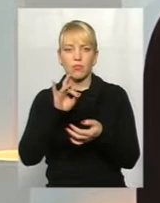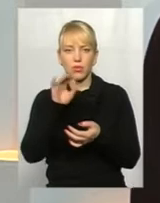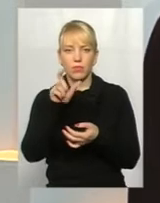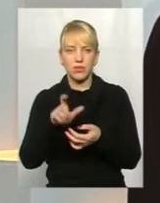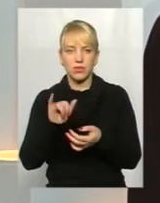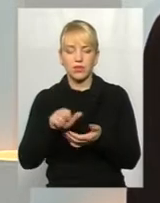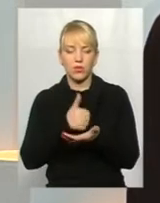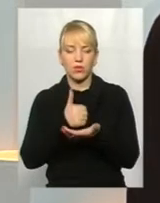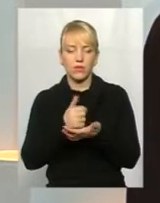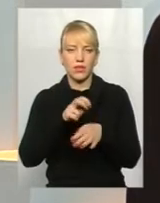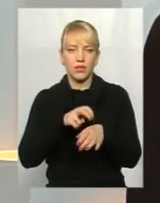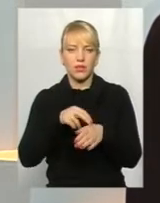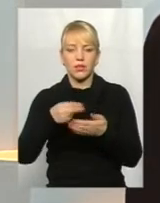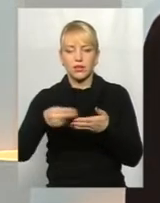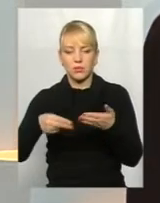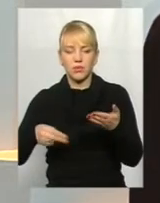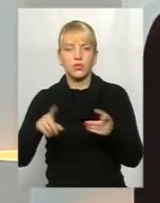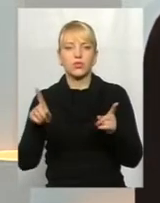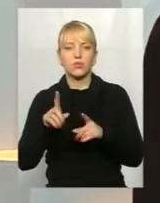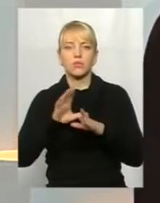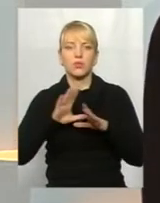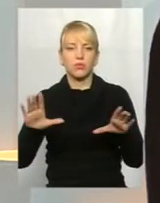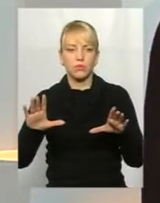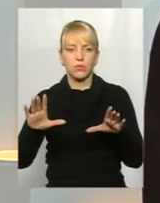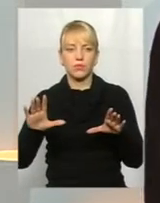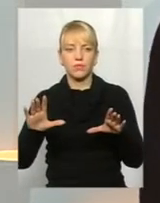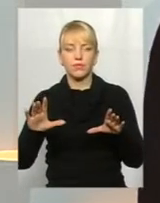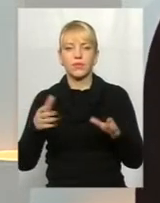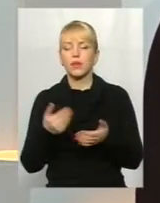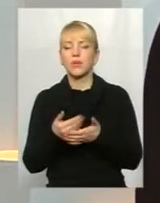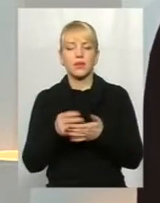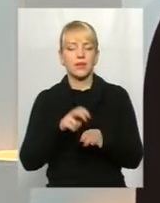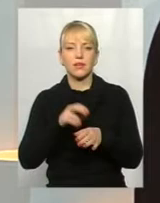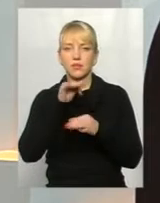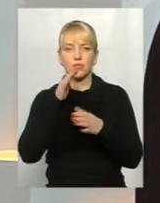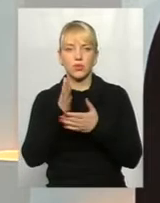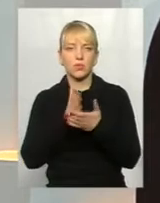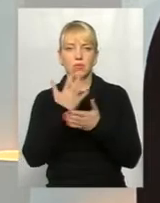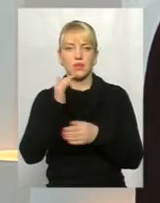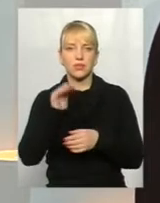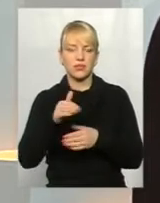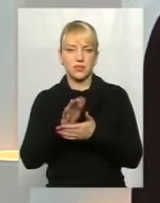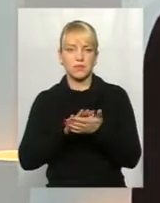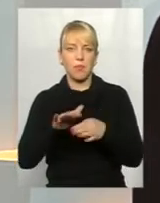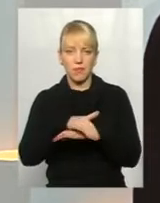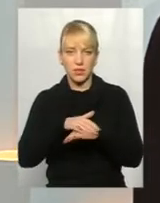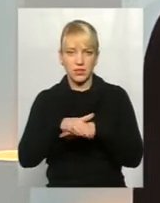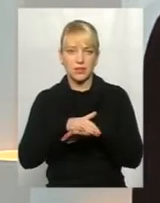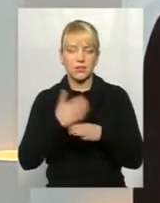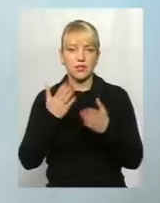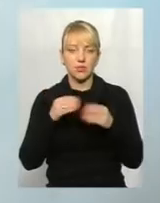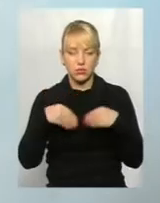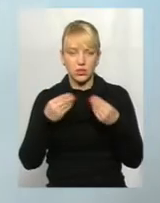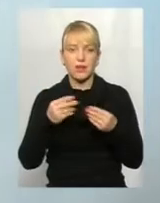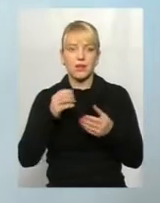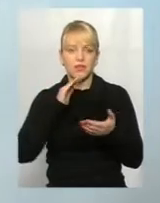лікар ставив свій підпис для того, щоб не було, не може, наприклад, лікар обслуговувати 5 тисяч населення. Якщо надавати якісно